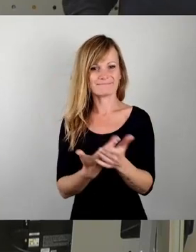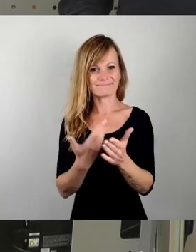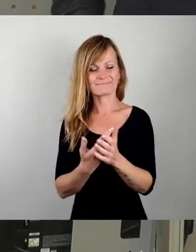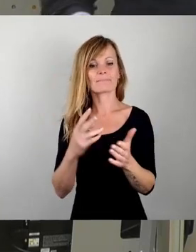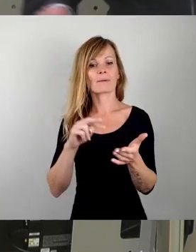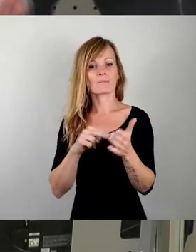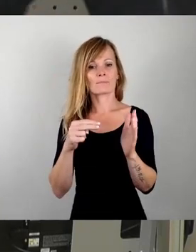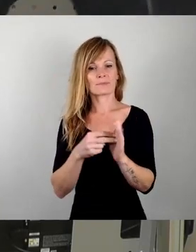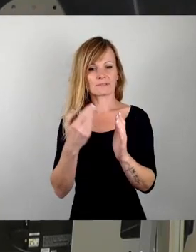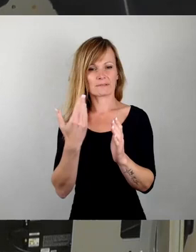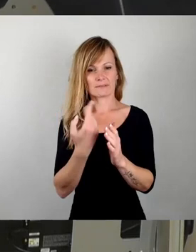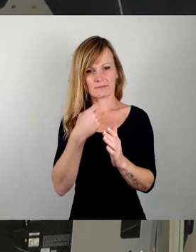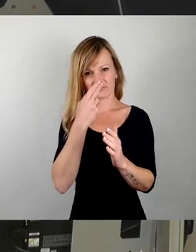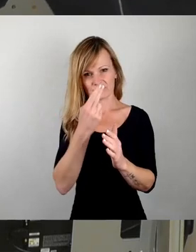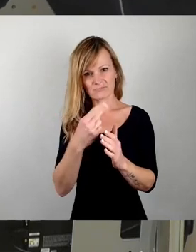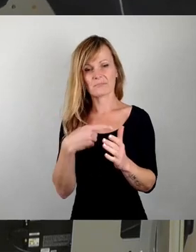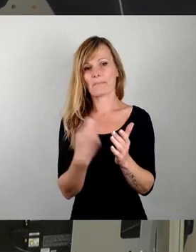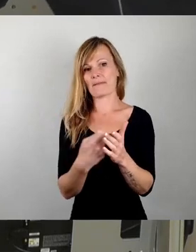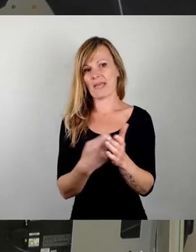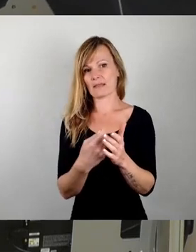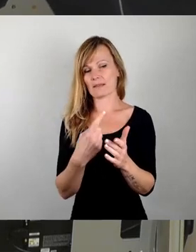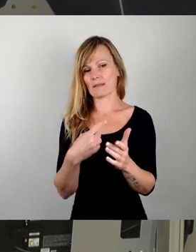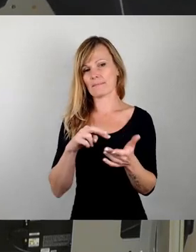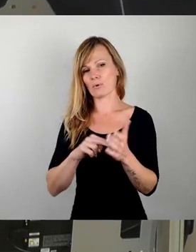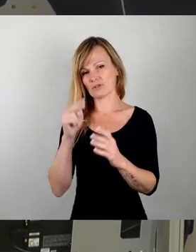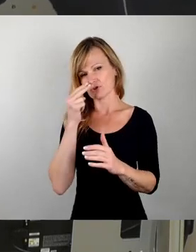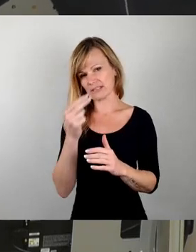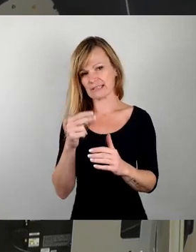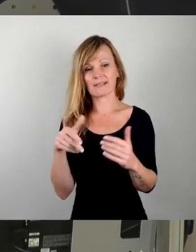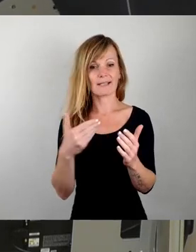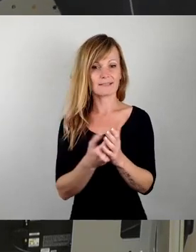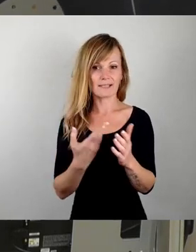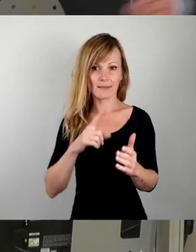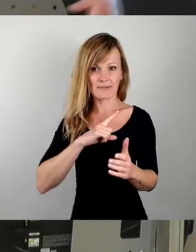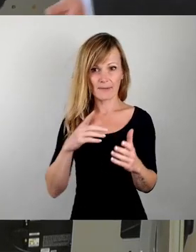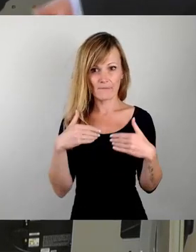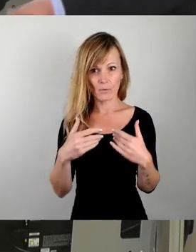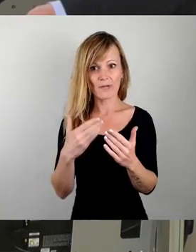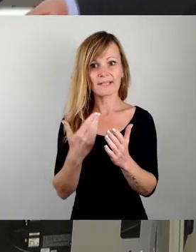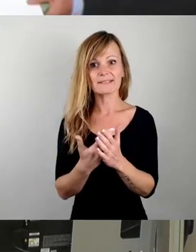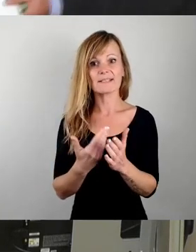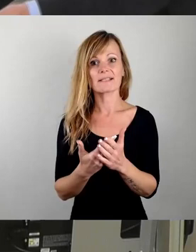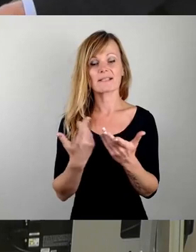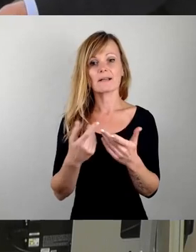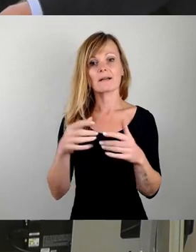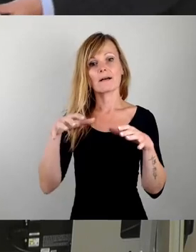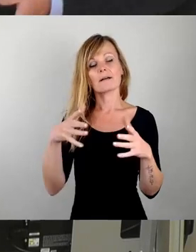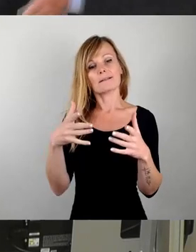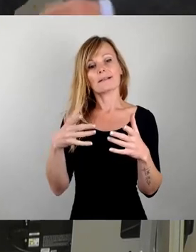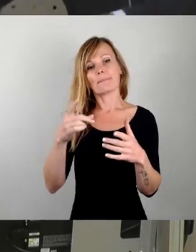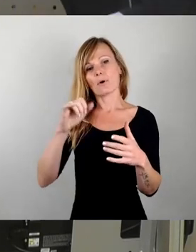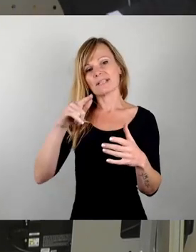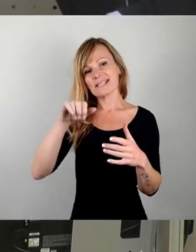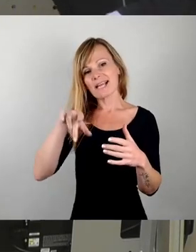Sicht auch noch einmal zu bewerten, auch politisch zu bewerten. Und deswegen bin ich ganz froh, dass eben genau dieses Potenzialgebiet für Hochhäuser an der Stübelallee